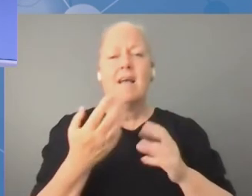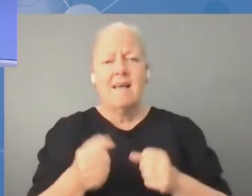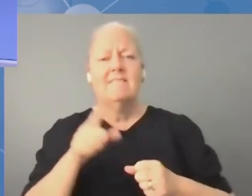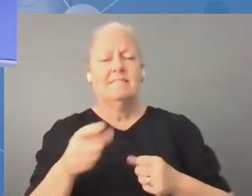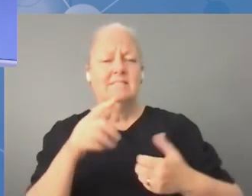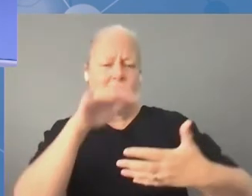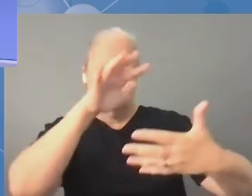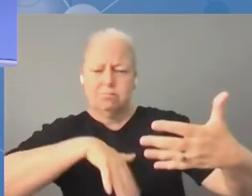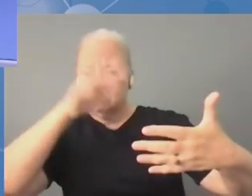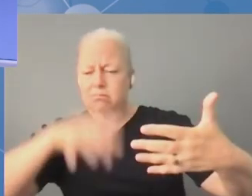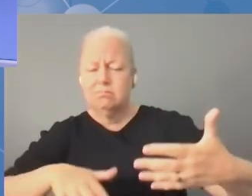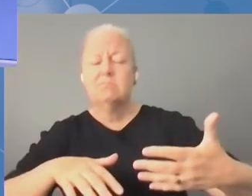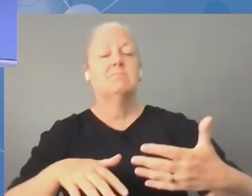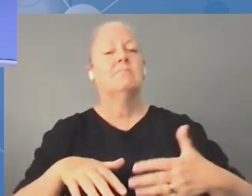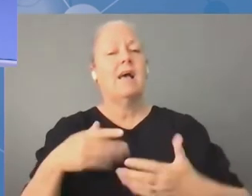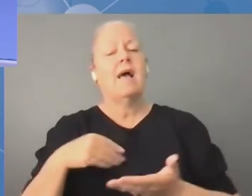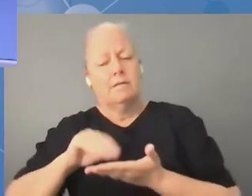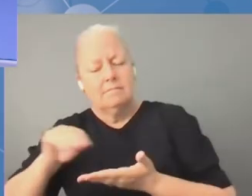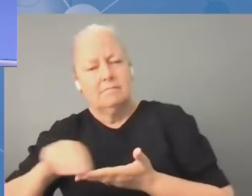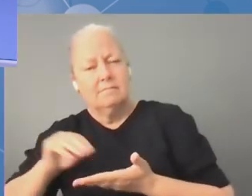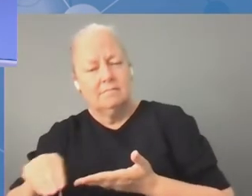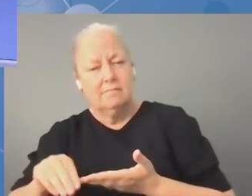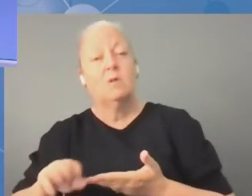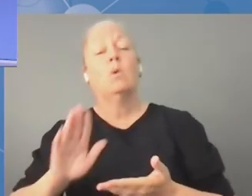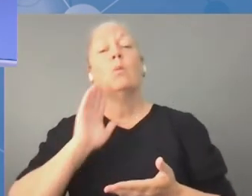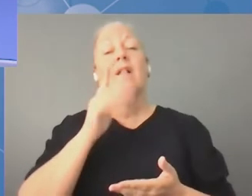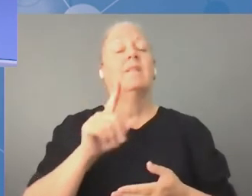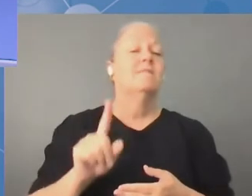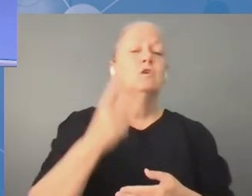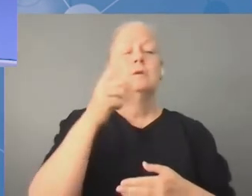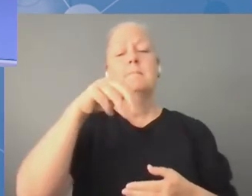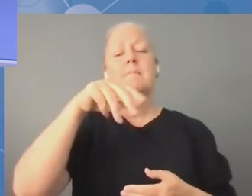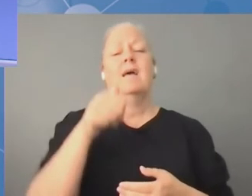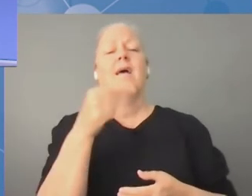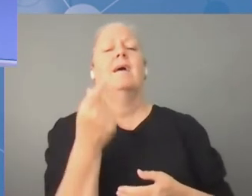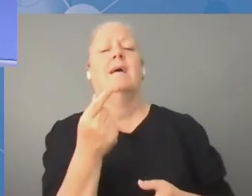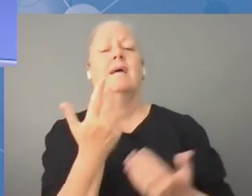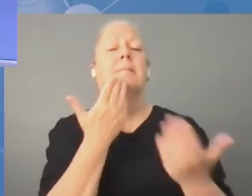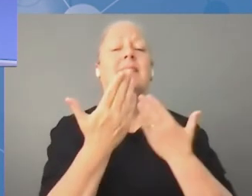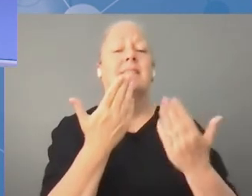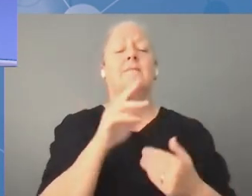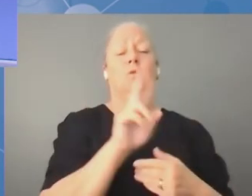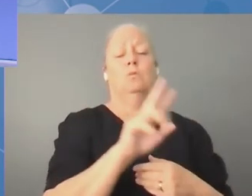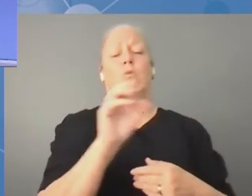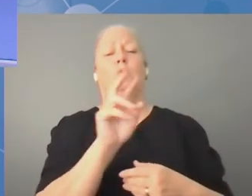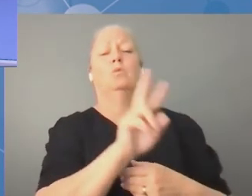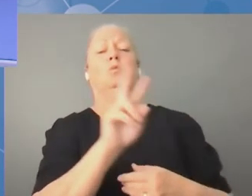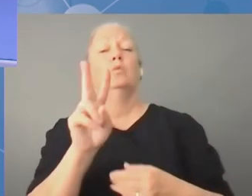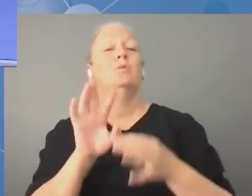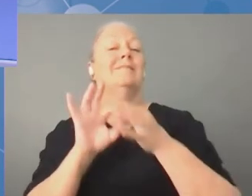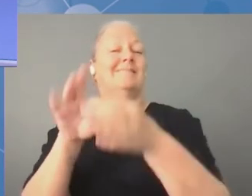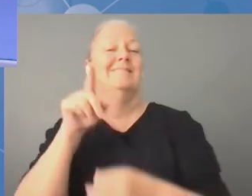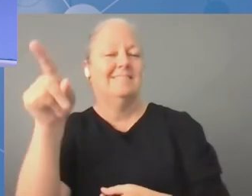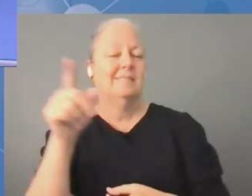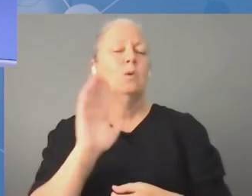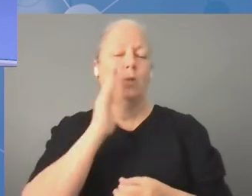także tego wydarzenia. Wszystkie te komentarze, które tu są wygłaszane będą brane pod uwagę i zostaną